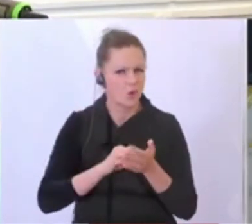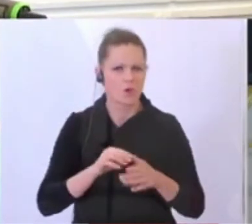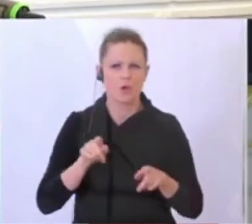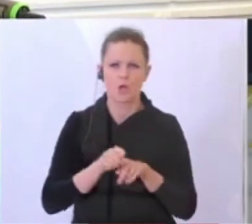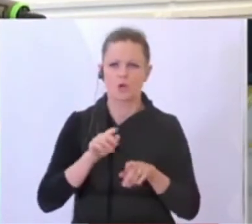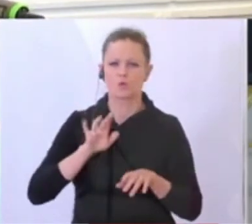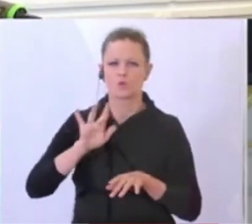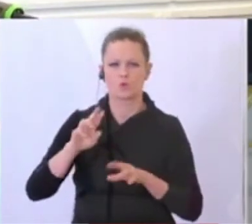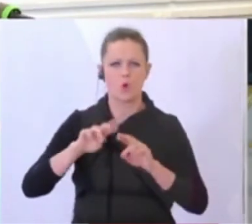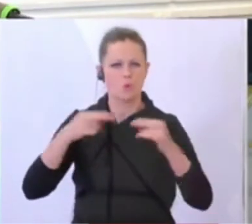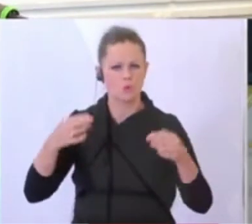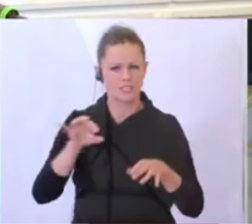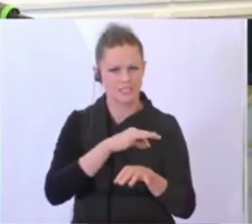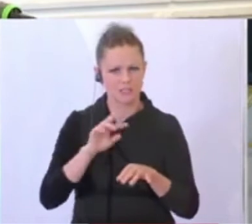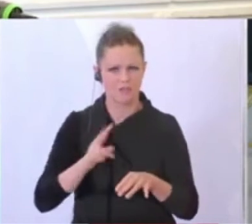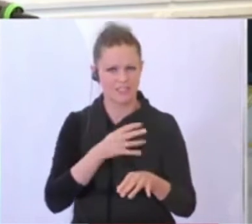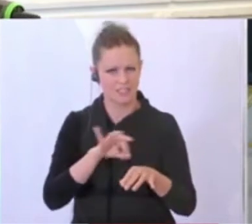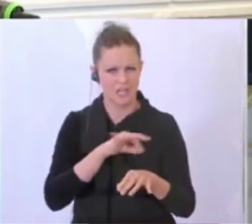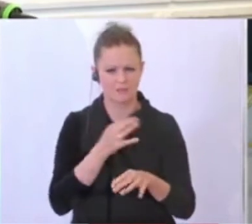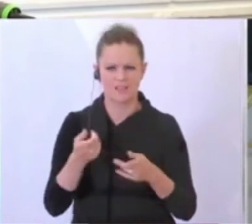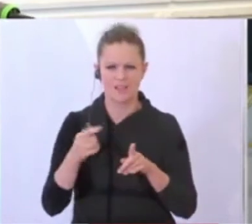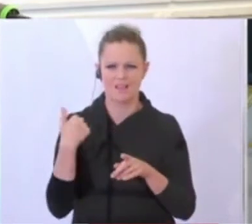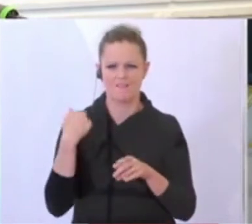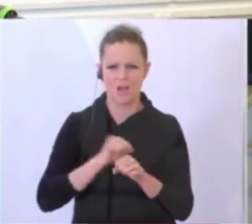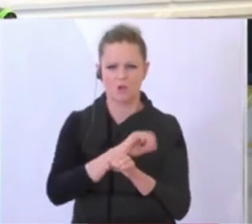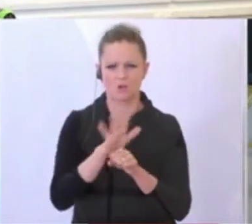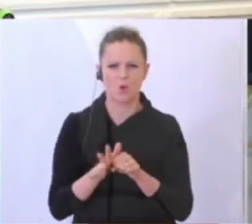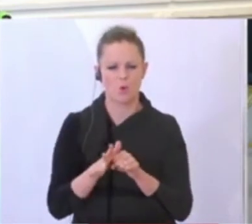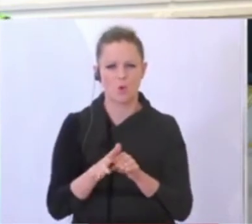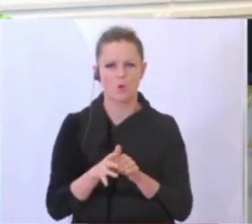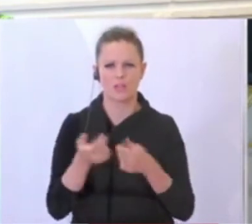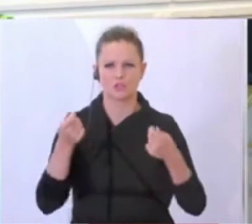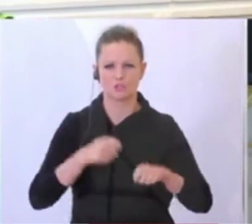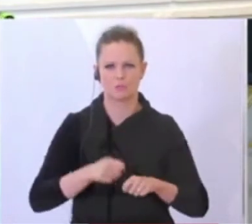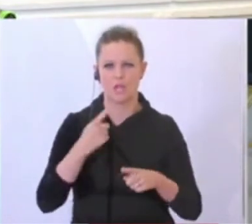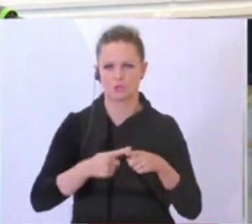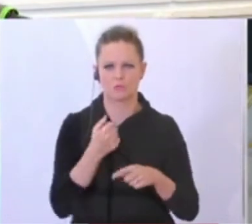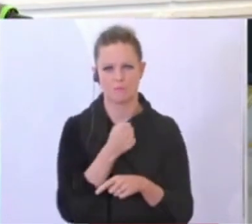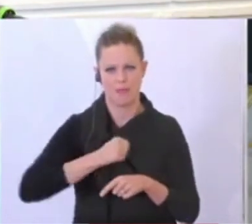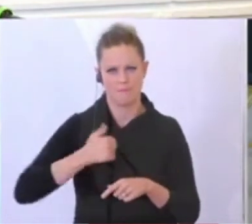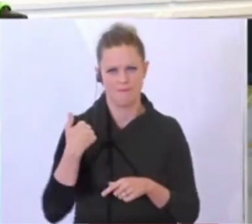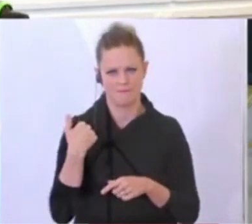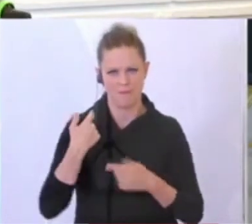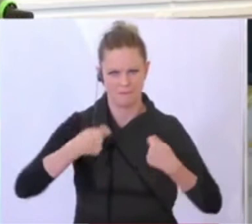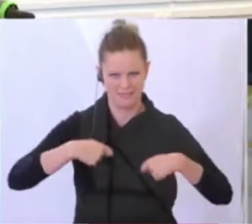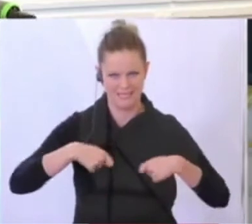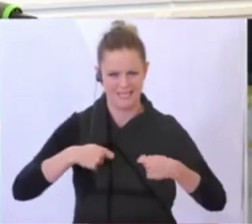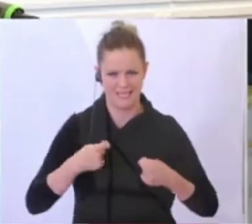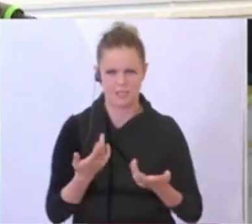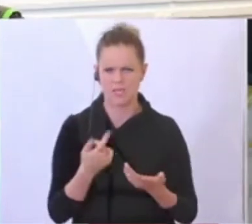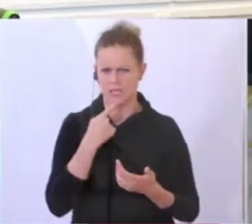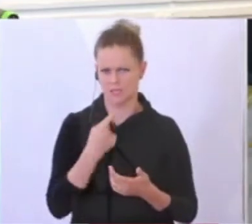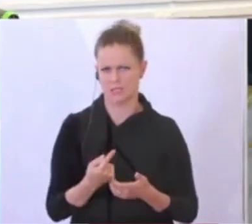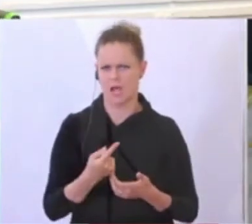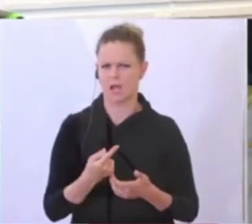Vizekanzler. Es gab am Wochenende einige Aufregungen um die Missachtung der Corona-Sperrstunde durch den Bundespräsidenten. Die FPÖ spricht davon nach Verhöhnung